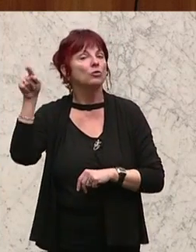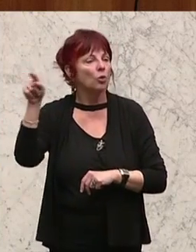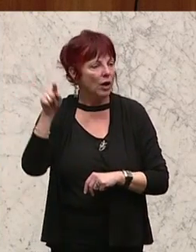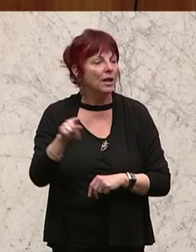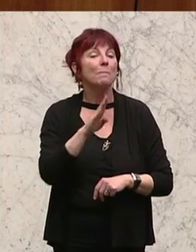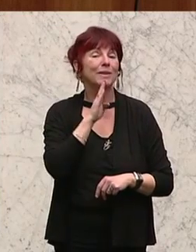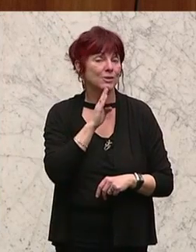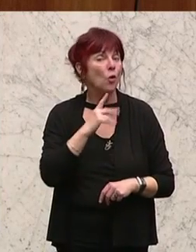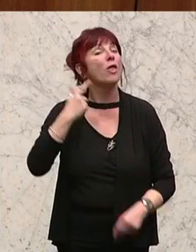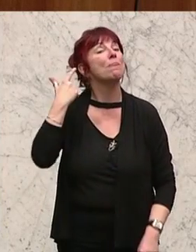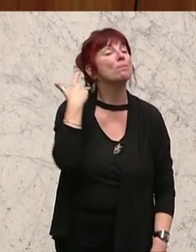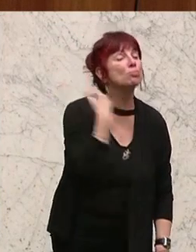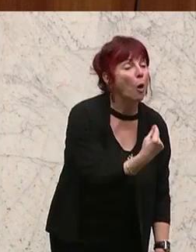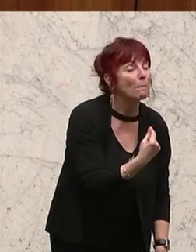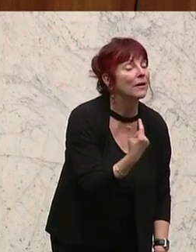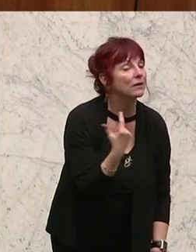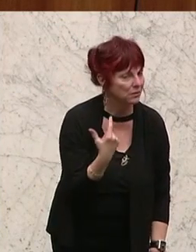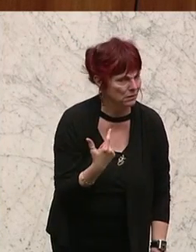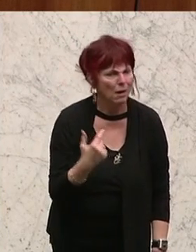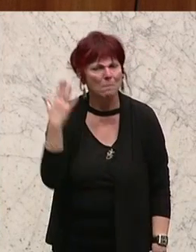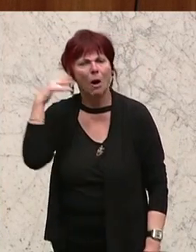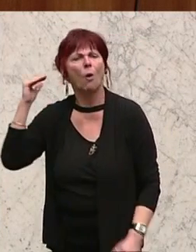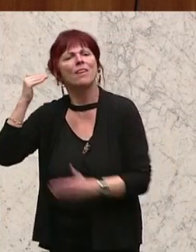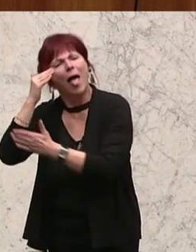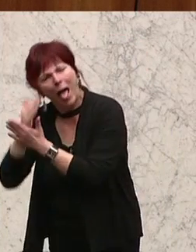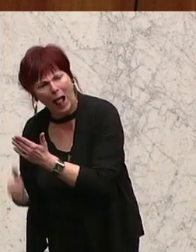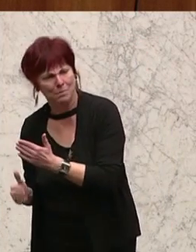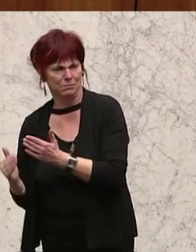doppelt so hoch wird bei den Bauern, damit das auch einmal klargestellt wird.